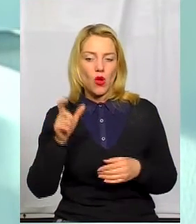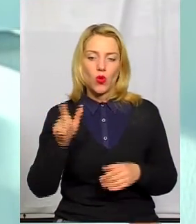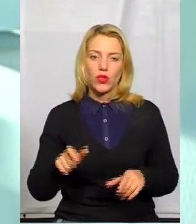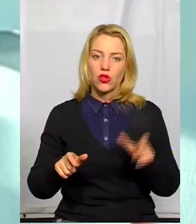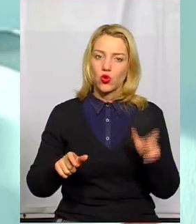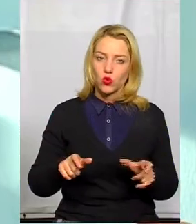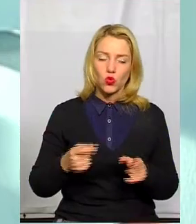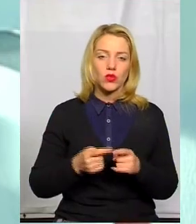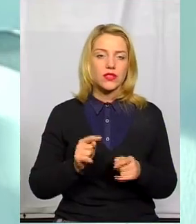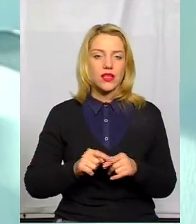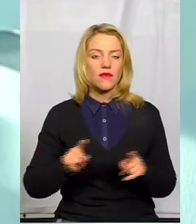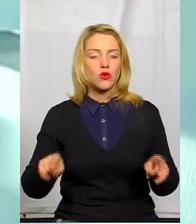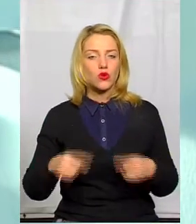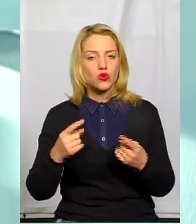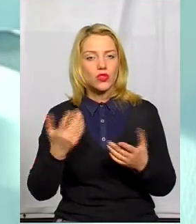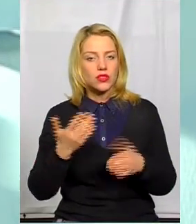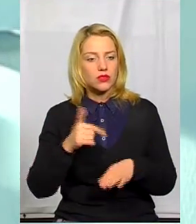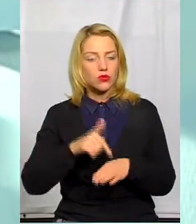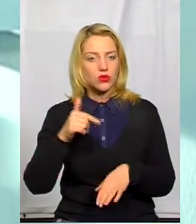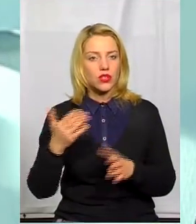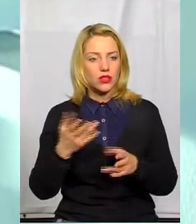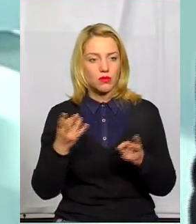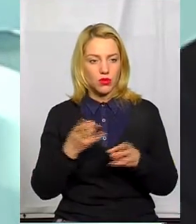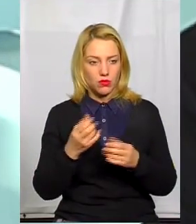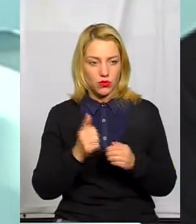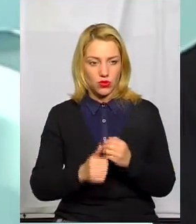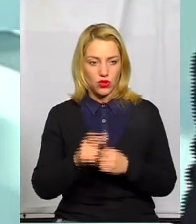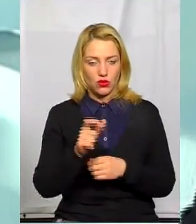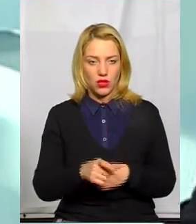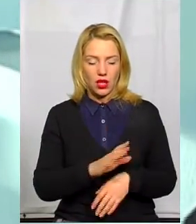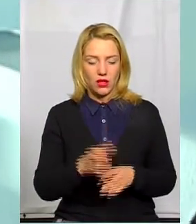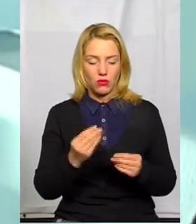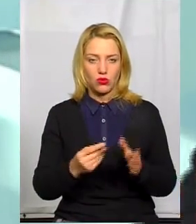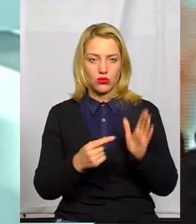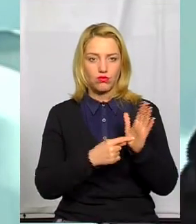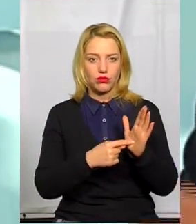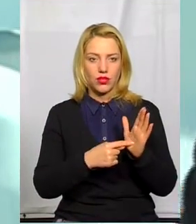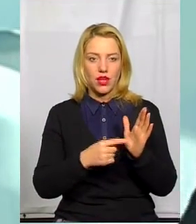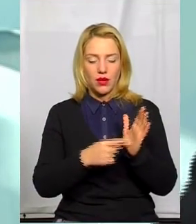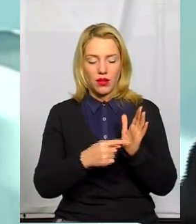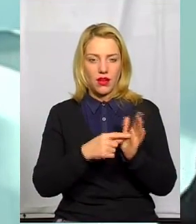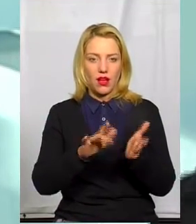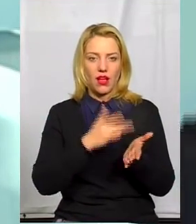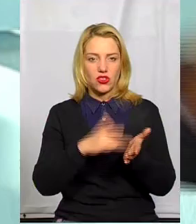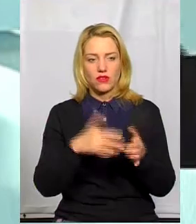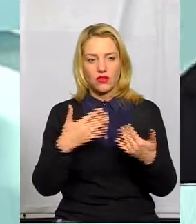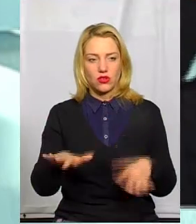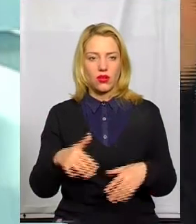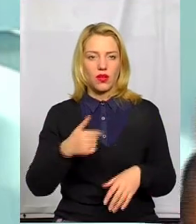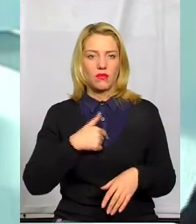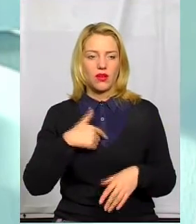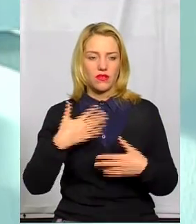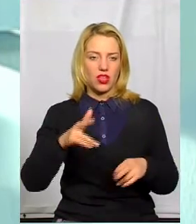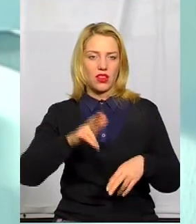це породжує якісь відчуття, які потрібні кожній людині, а не просто нажати дві кнопки і сказати, ми от інтерактивно, ми